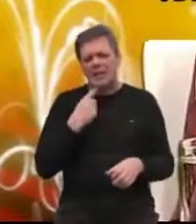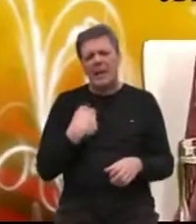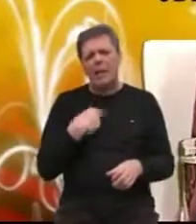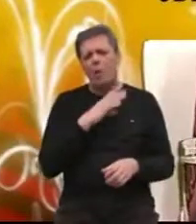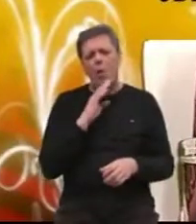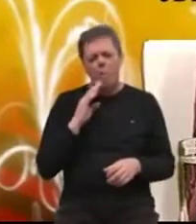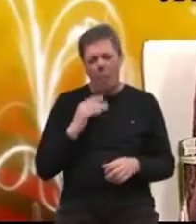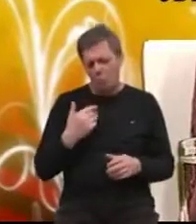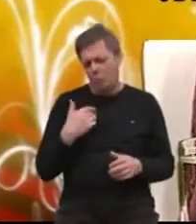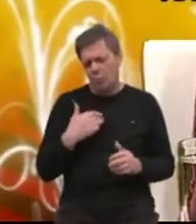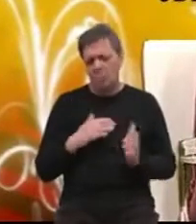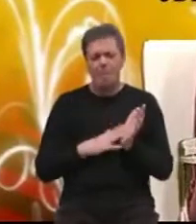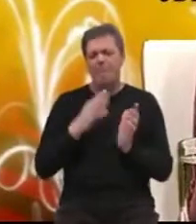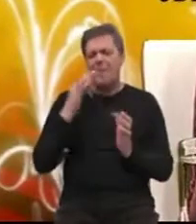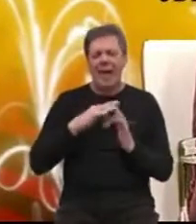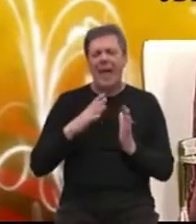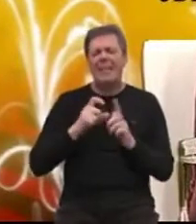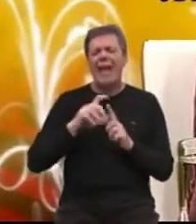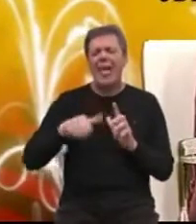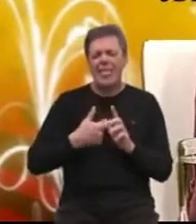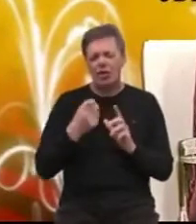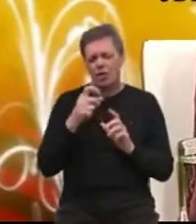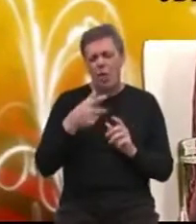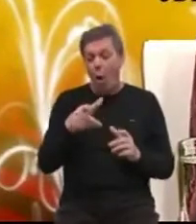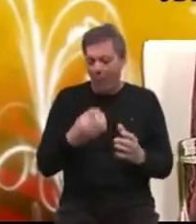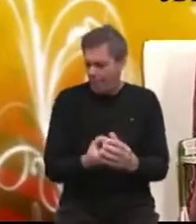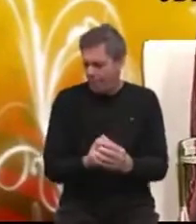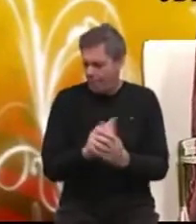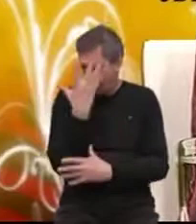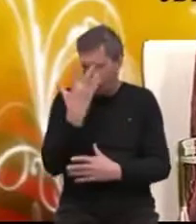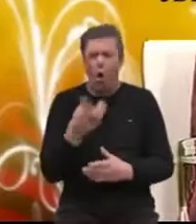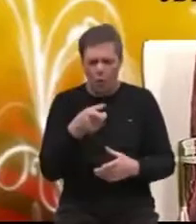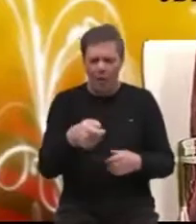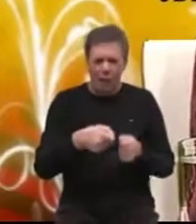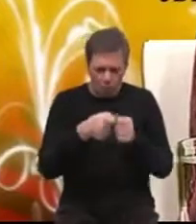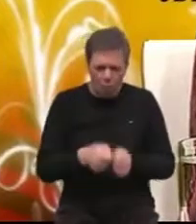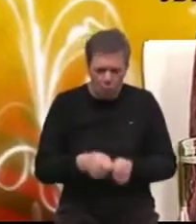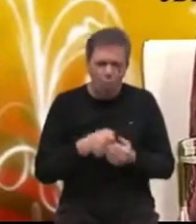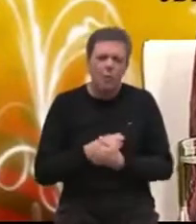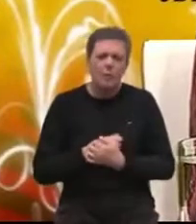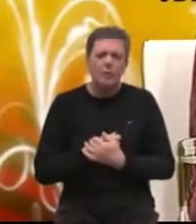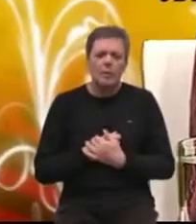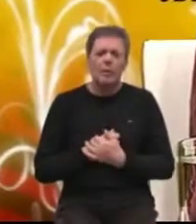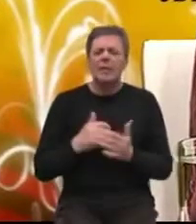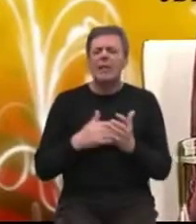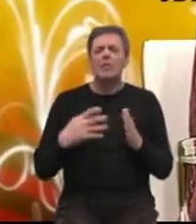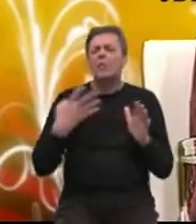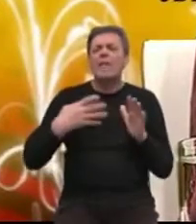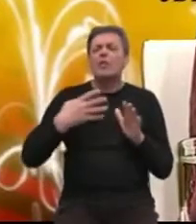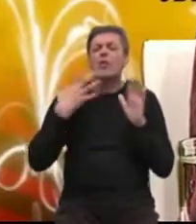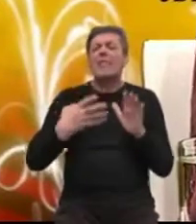gospođu Miru Dajčiću, principu koja je osnovala udruku, odnosno iniciralo osnivanje Hrvatske druge Zalskanerovu bolest 1999.